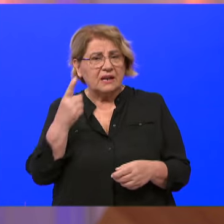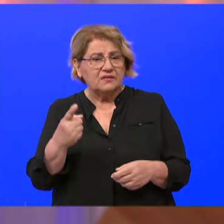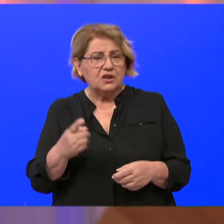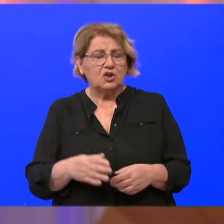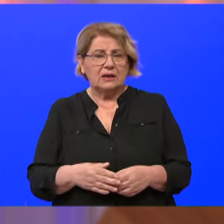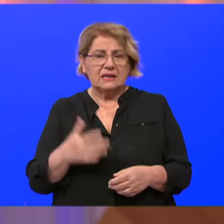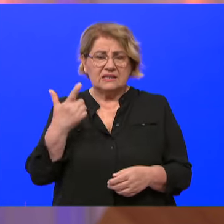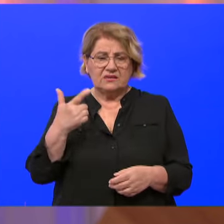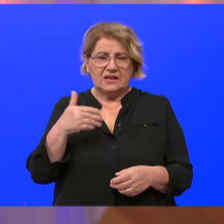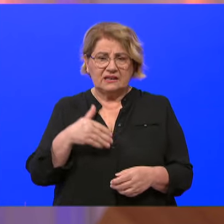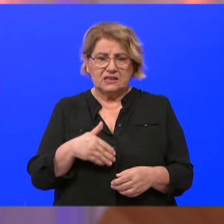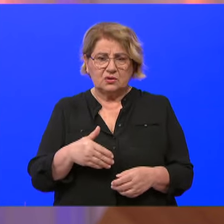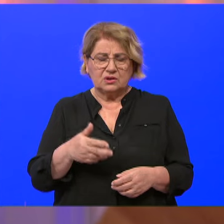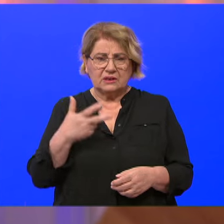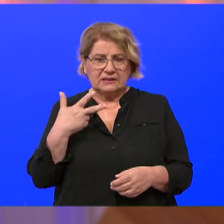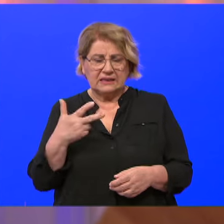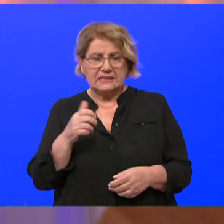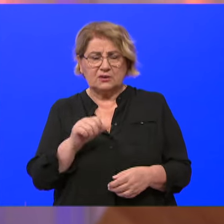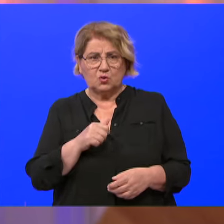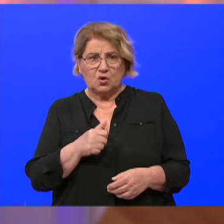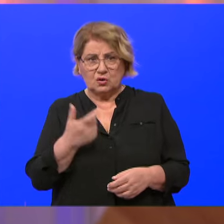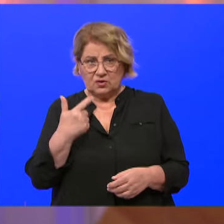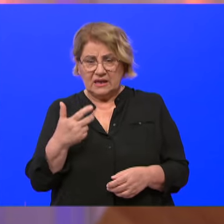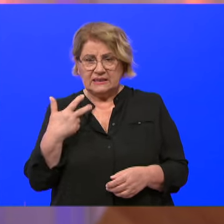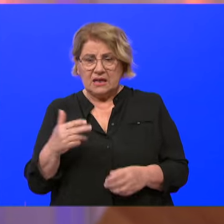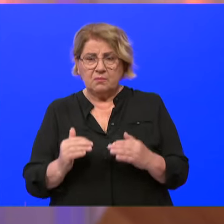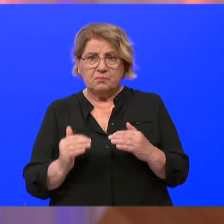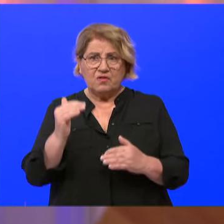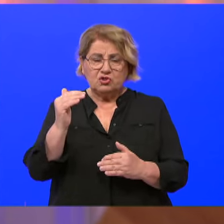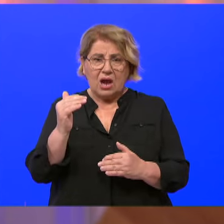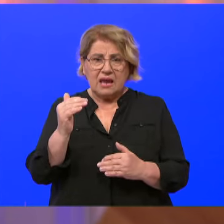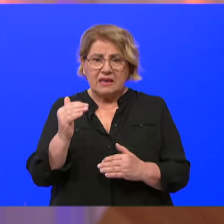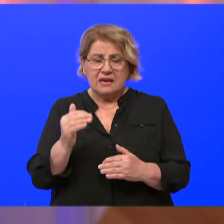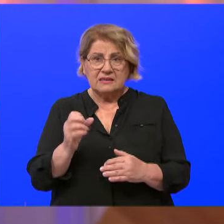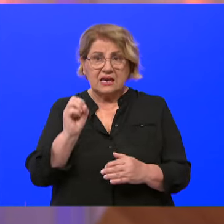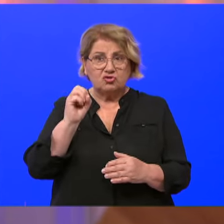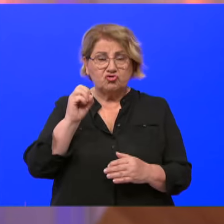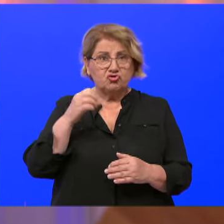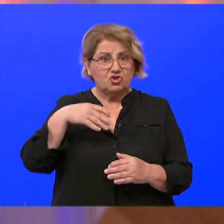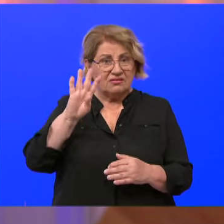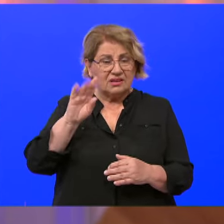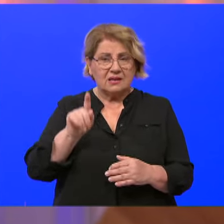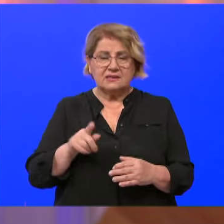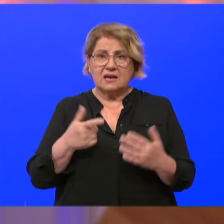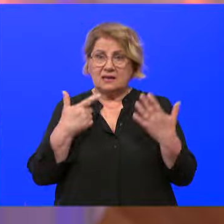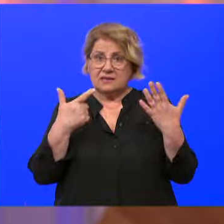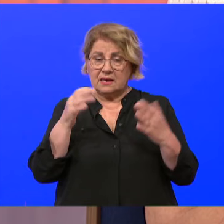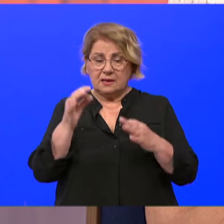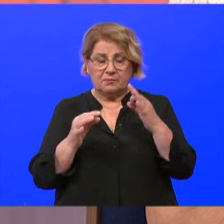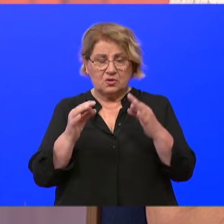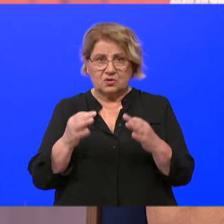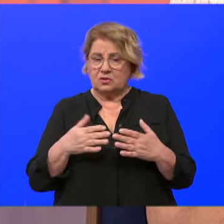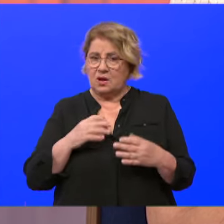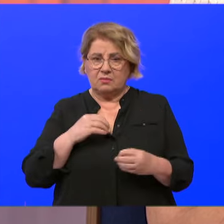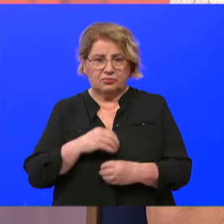2,30, povećanje karcinoma za 14,7%. Što je iznijeno